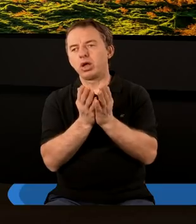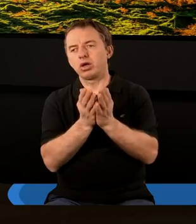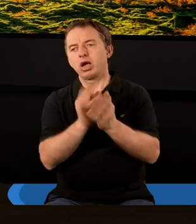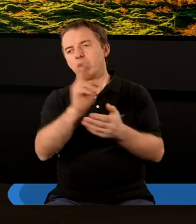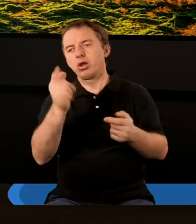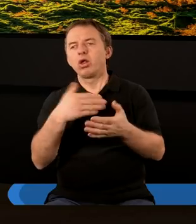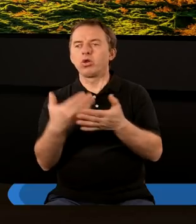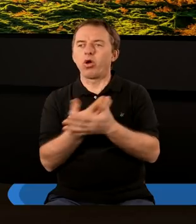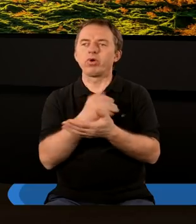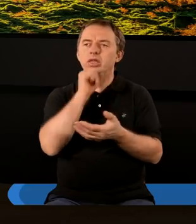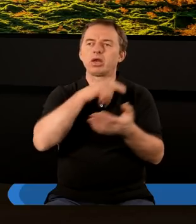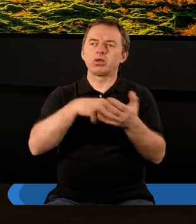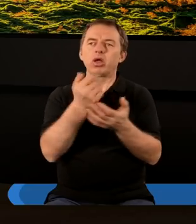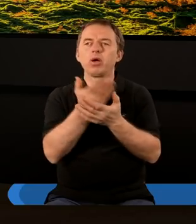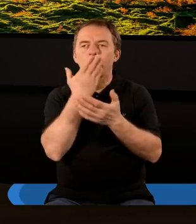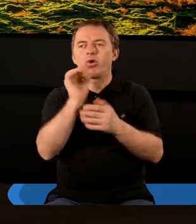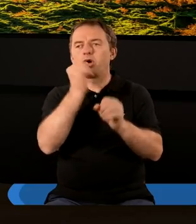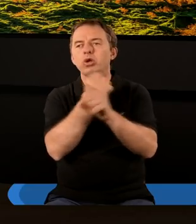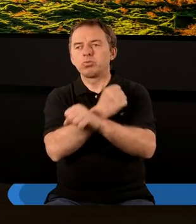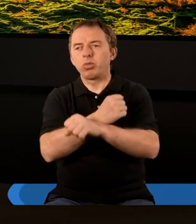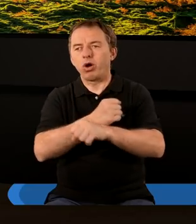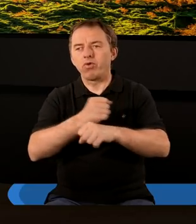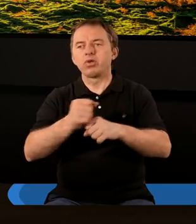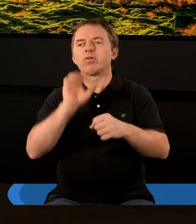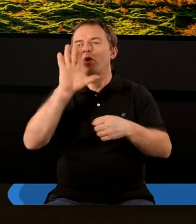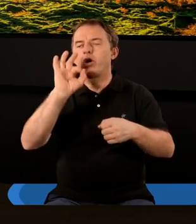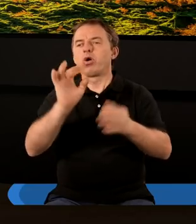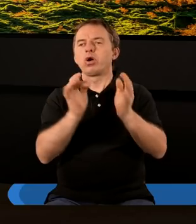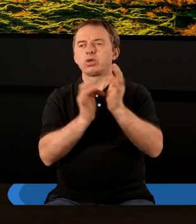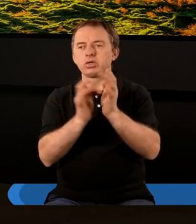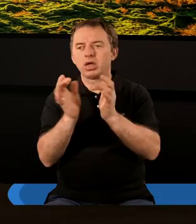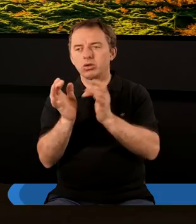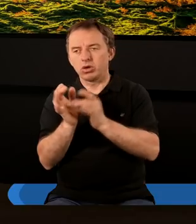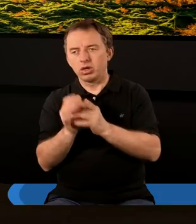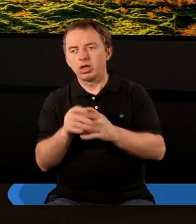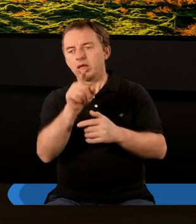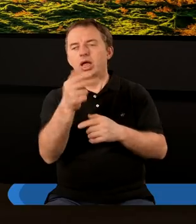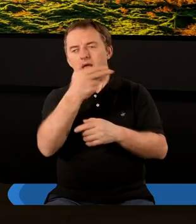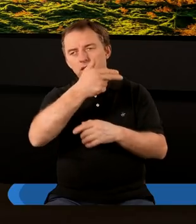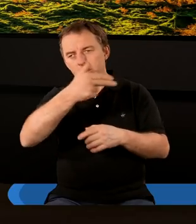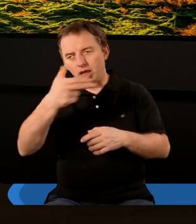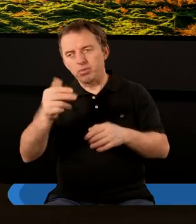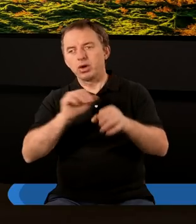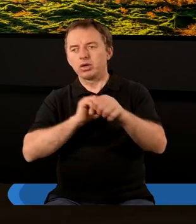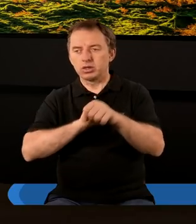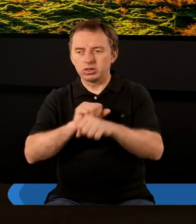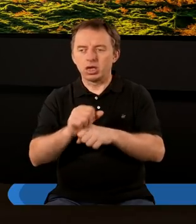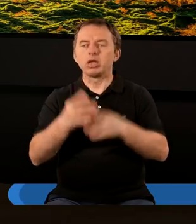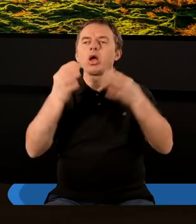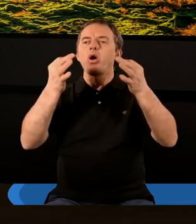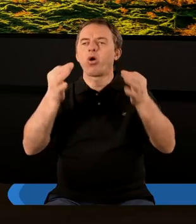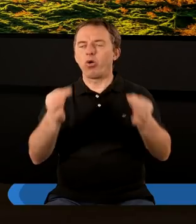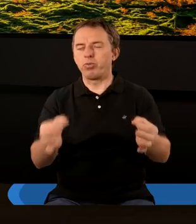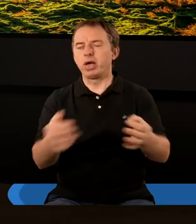Nowego czy Starego Testamentu mówi właśnie o zbawieniu, który jest w Jezusie Chrystusie. I mi się wydaje, że ten temat tutaj cały czas jest. On jest